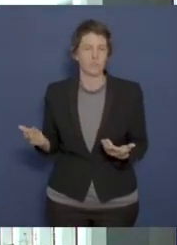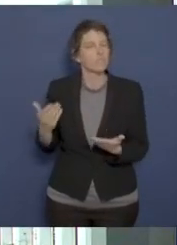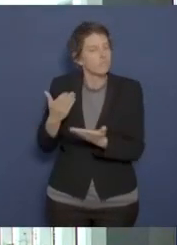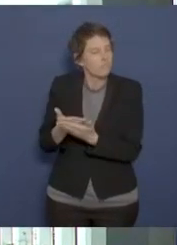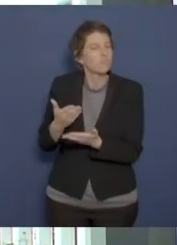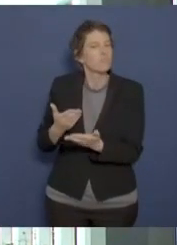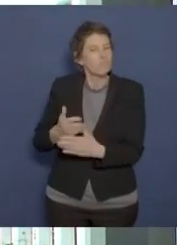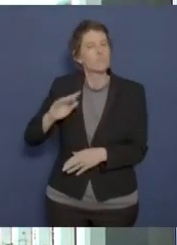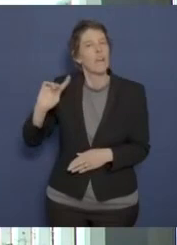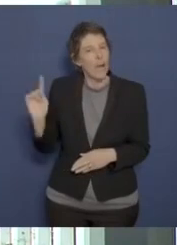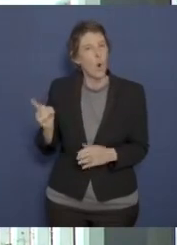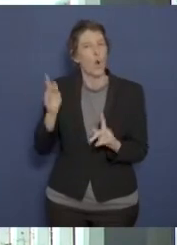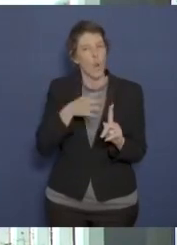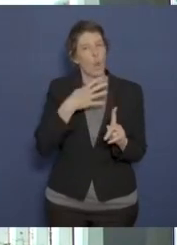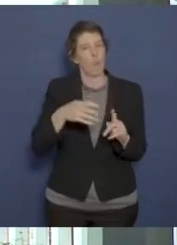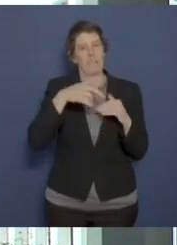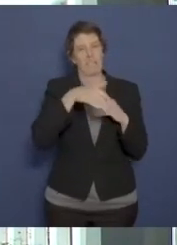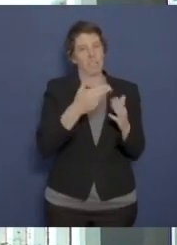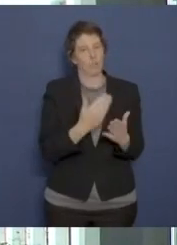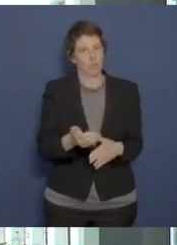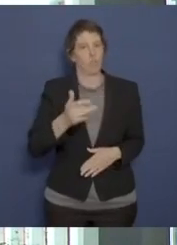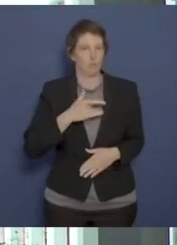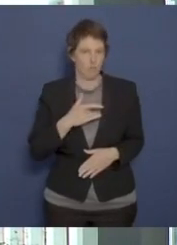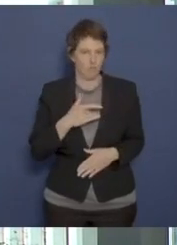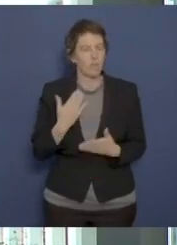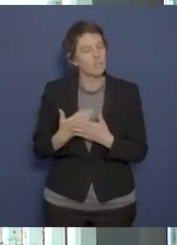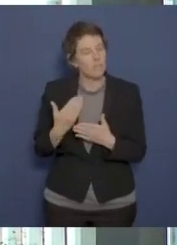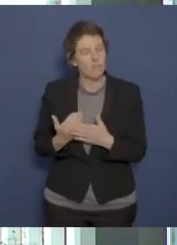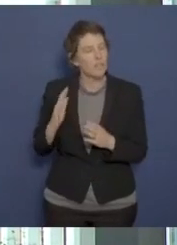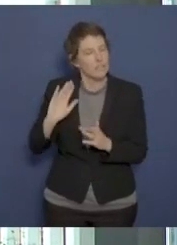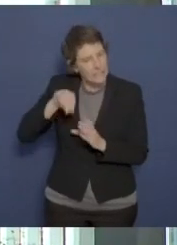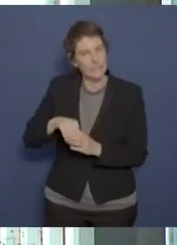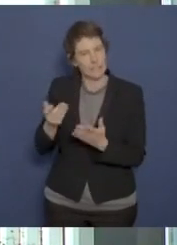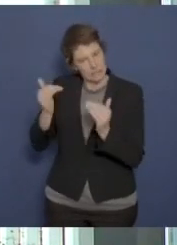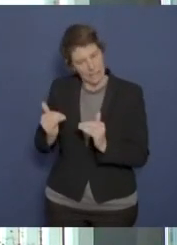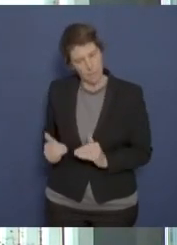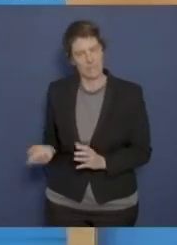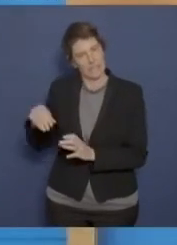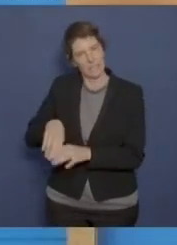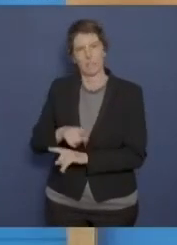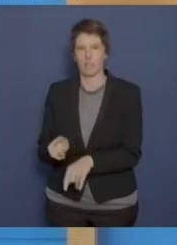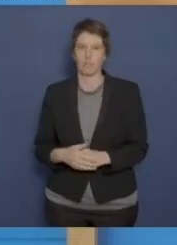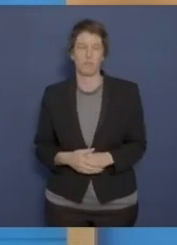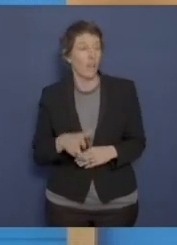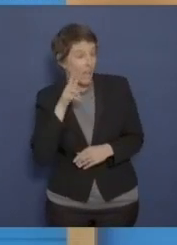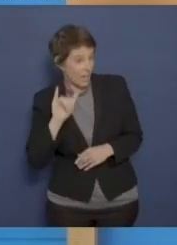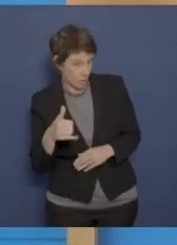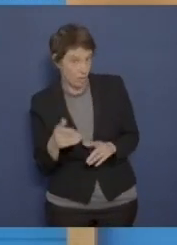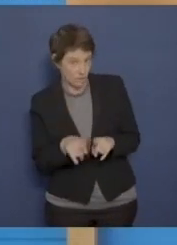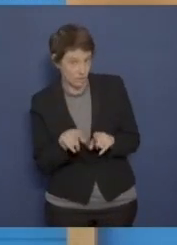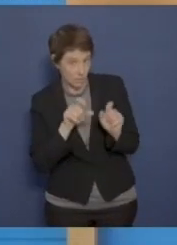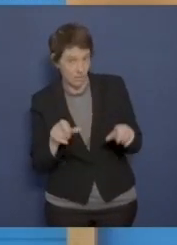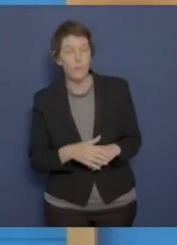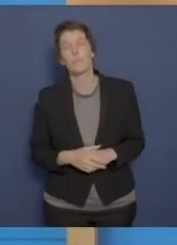betrifft das Lobbyregister in diesem Fall deswegen nicht. Herr Jörans, auch zu diesem Thema? Ja,